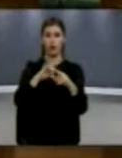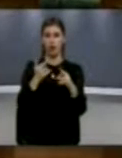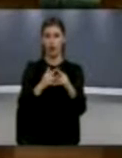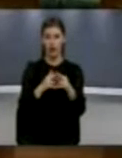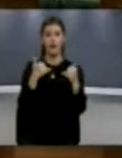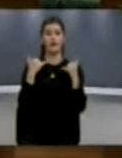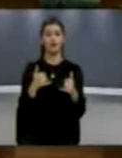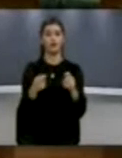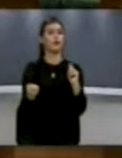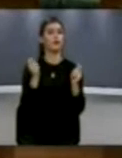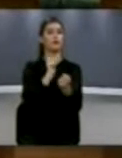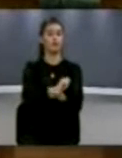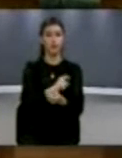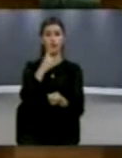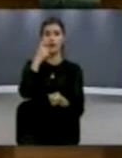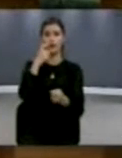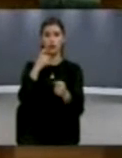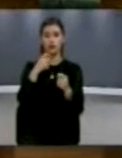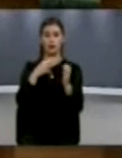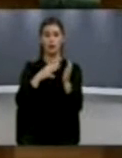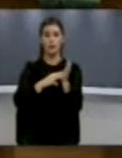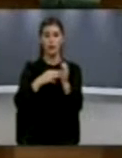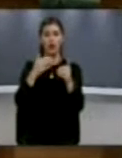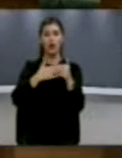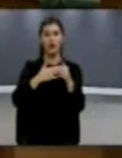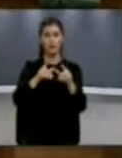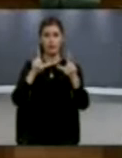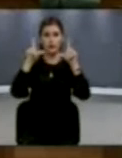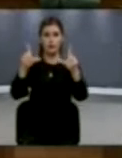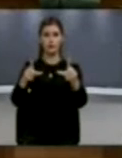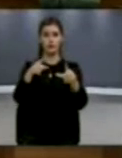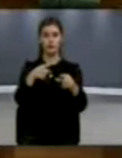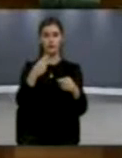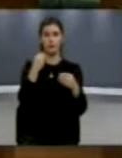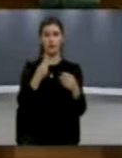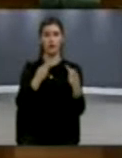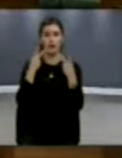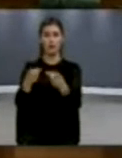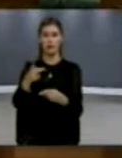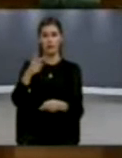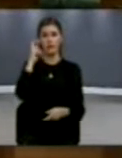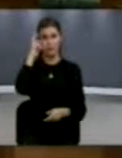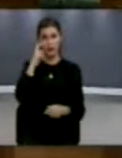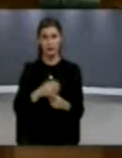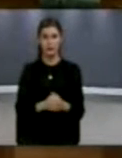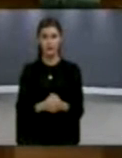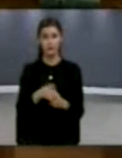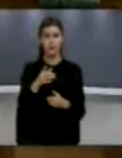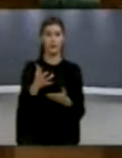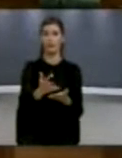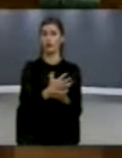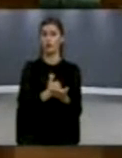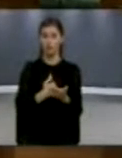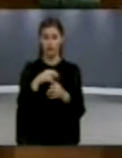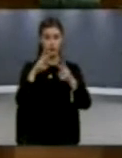shkallës në Bia Blaniës, 100 metra prej se cilës është vendosur tabela mirë se vini në malë në zi. Në kuadr të përfitimeve të malë të